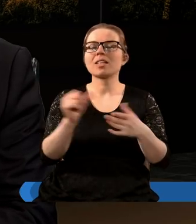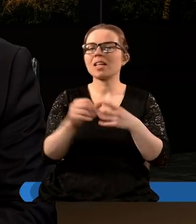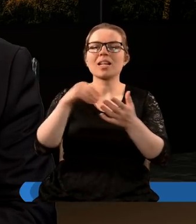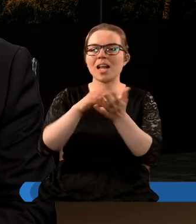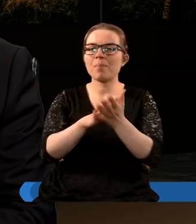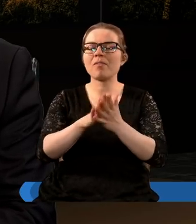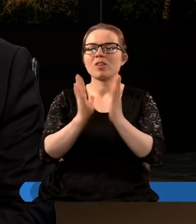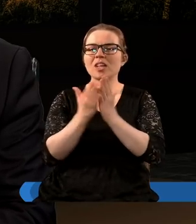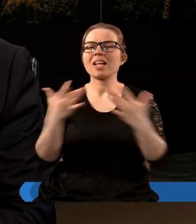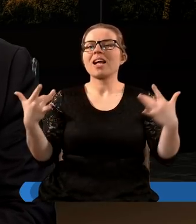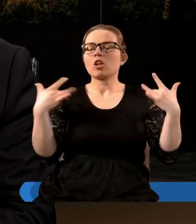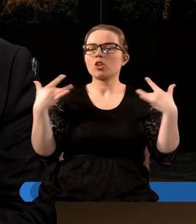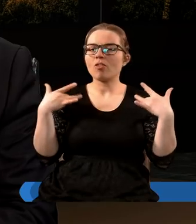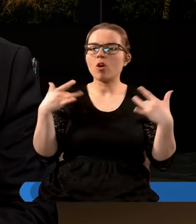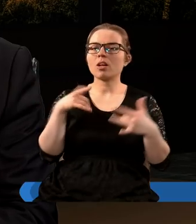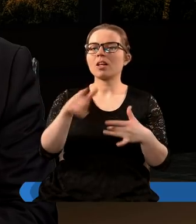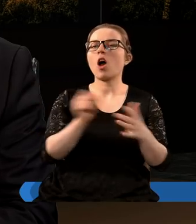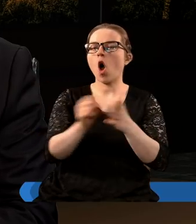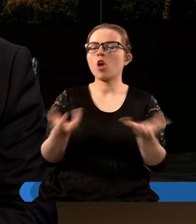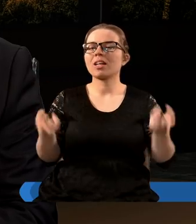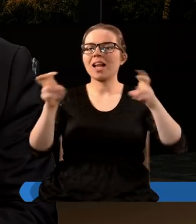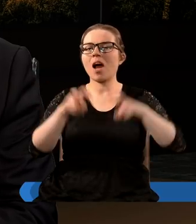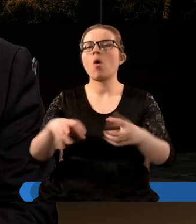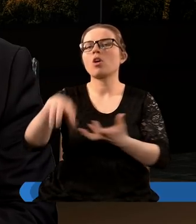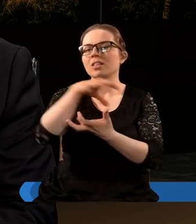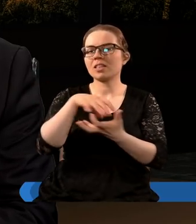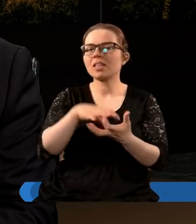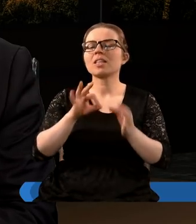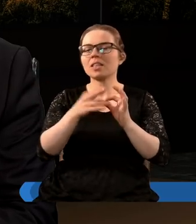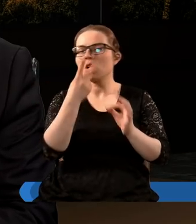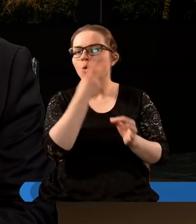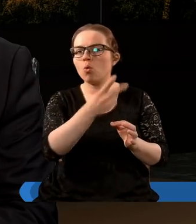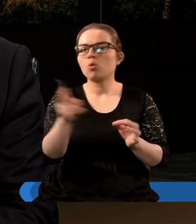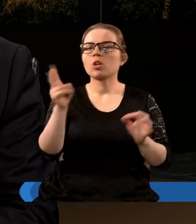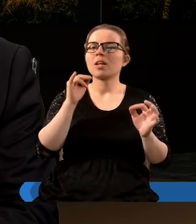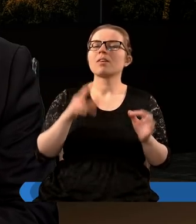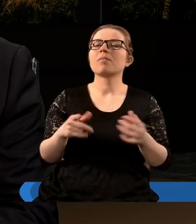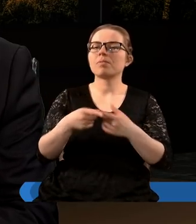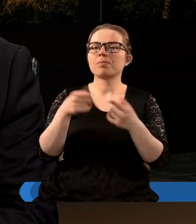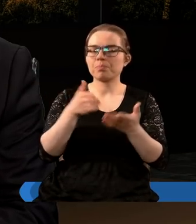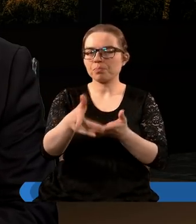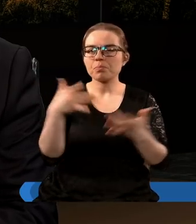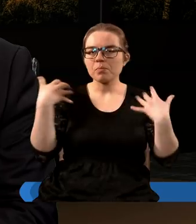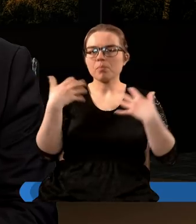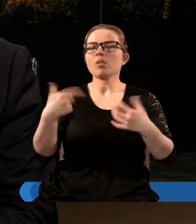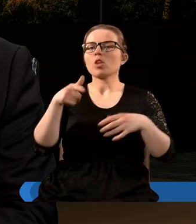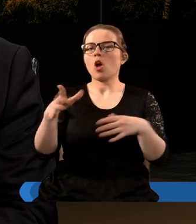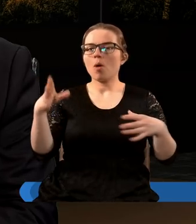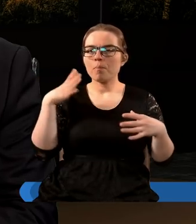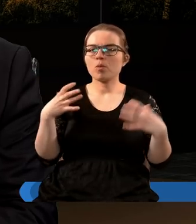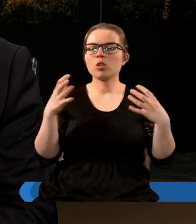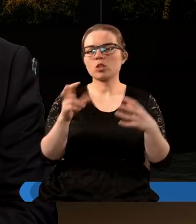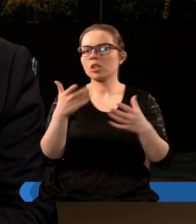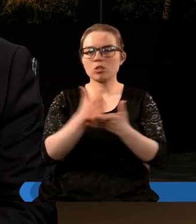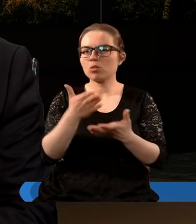zapisane w księdze żywota od założenia świata, gdy ujrzą, że zwierzę to było